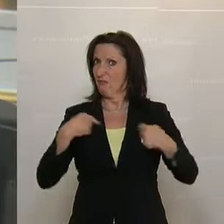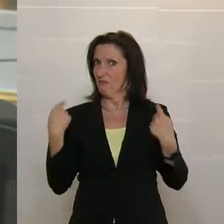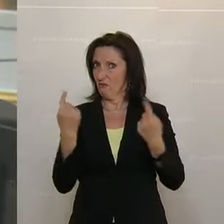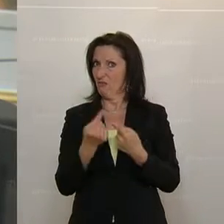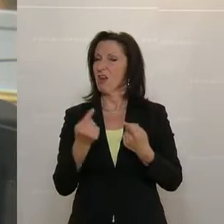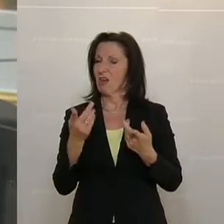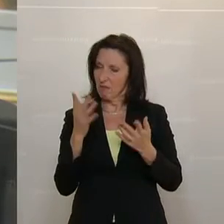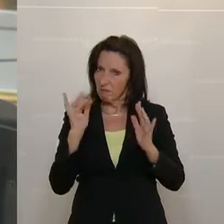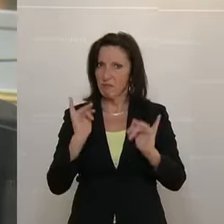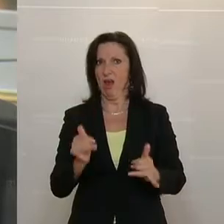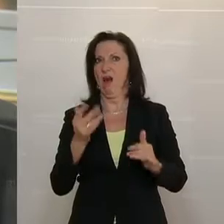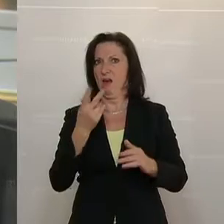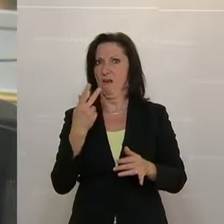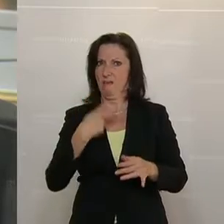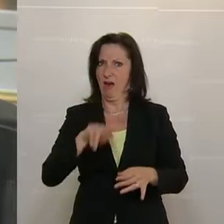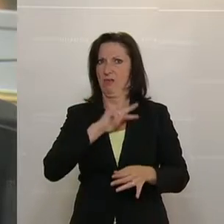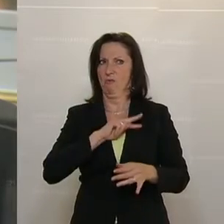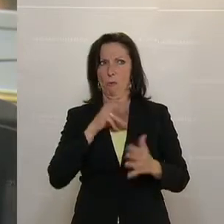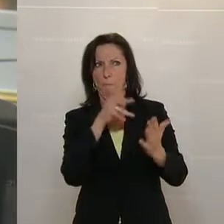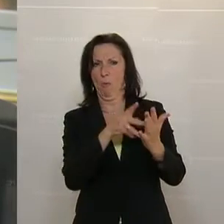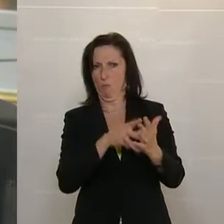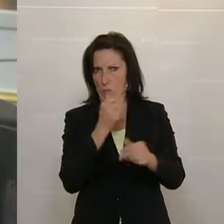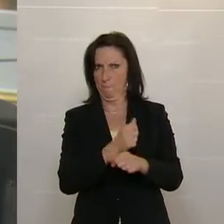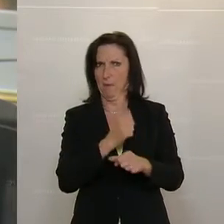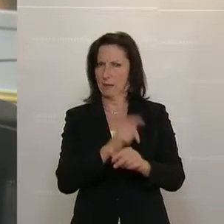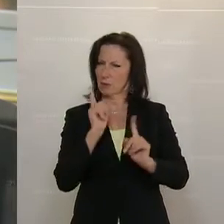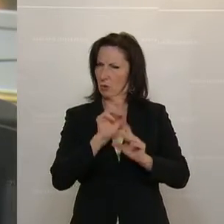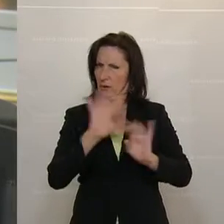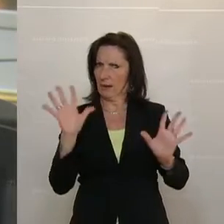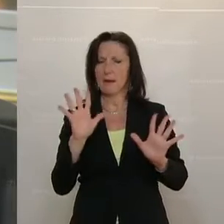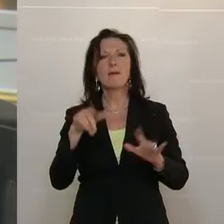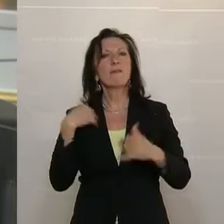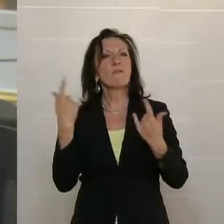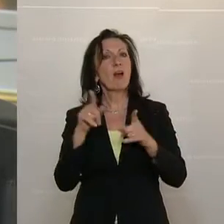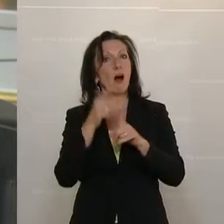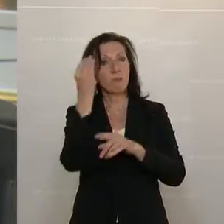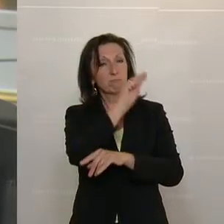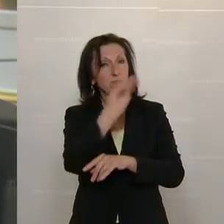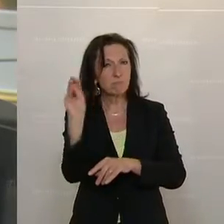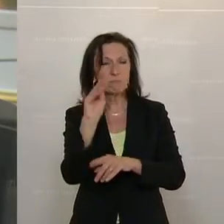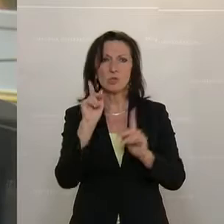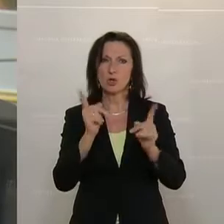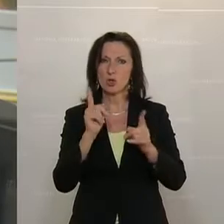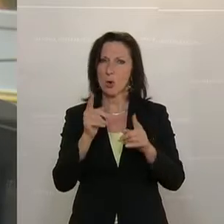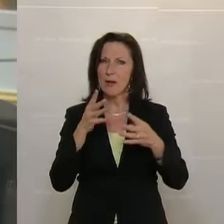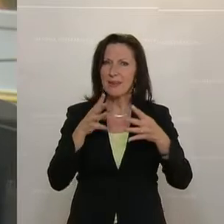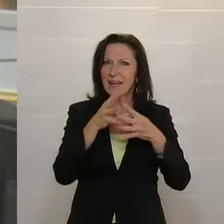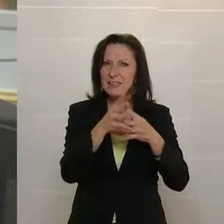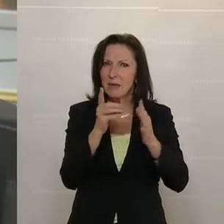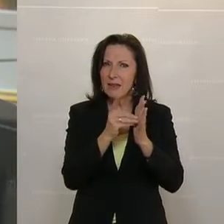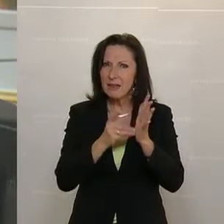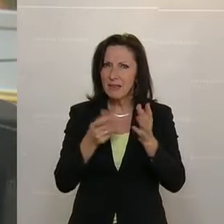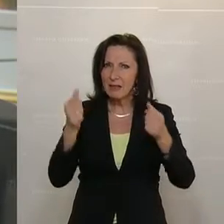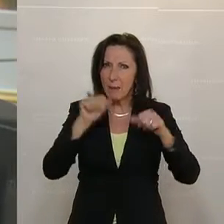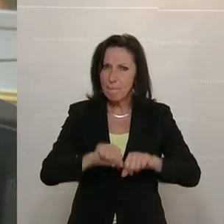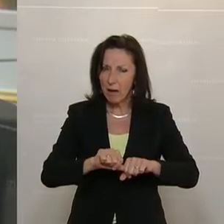Wir haben dann noch in Erinnerung gerufen, dass man bei der Gelegenheit auch die Kompetenzgrundlage für die Transparenzdatenbank